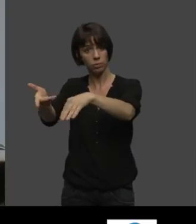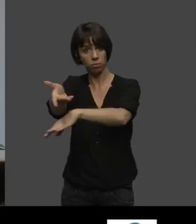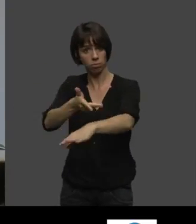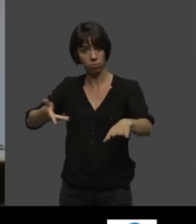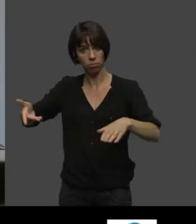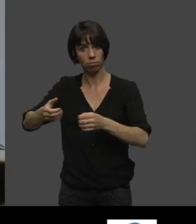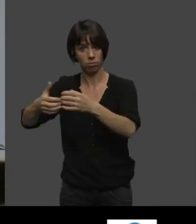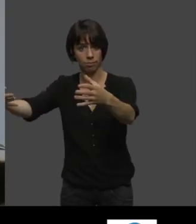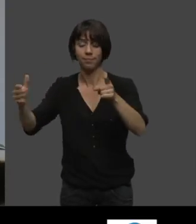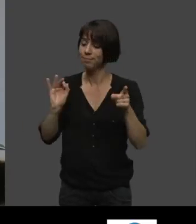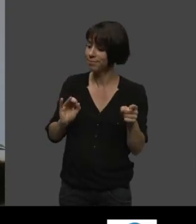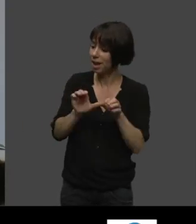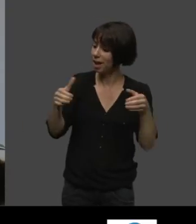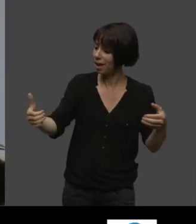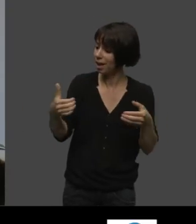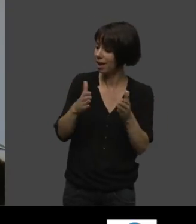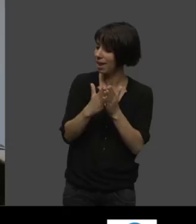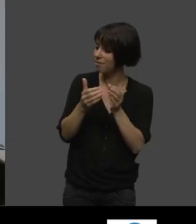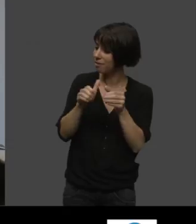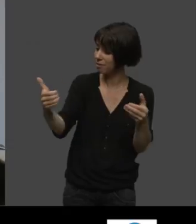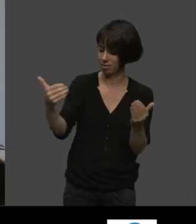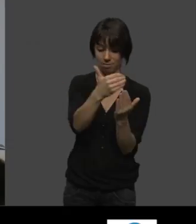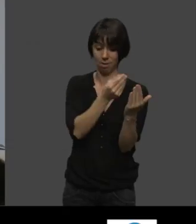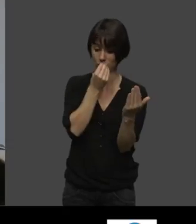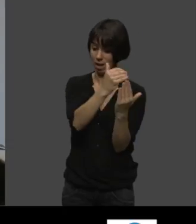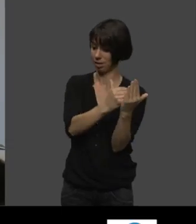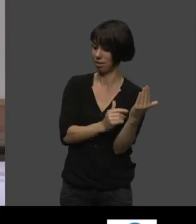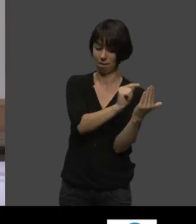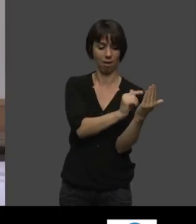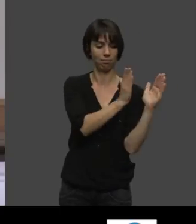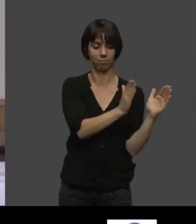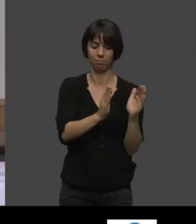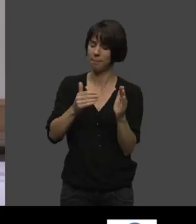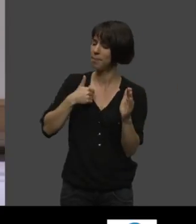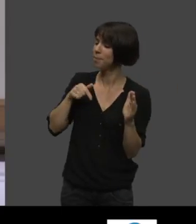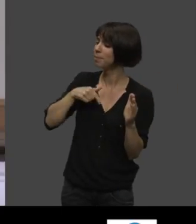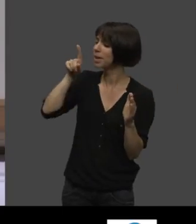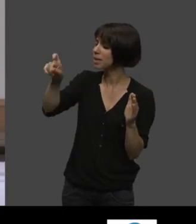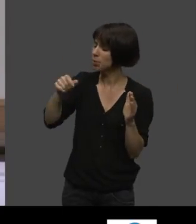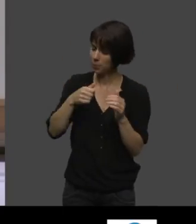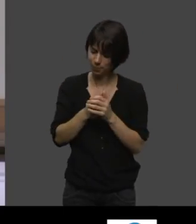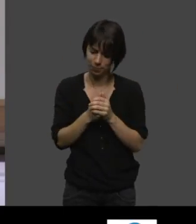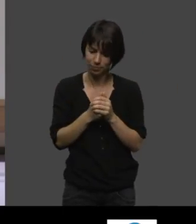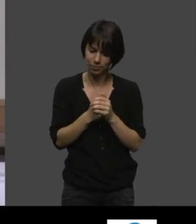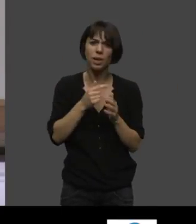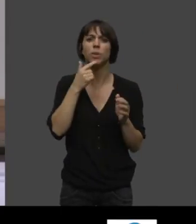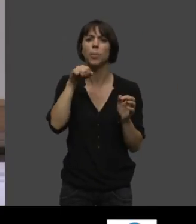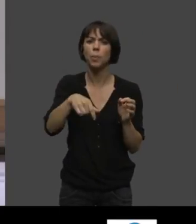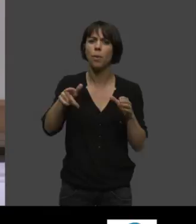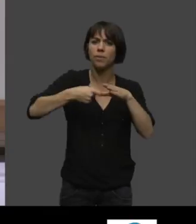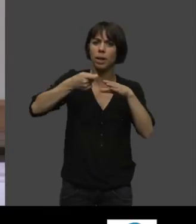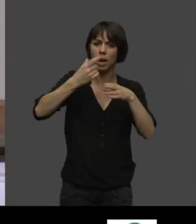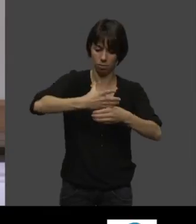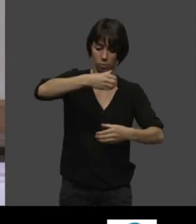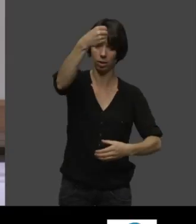recettes dans le livre. Oui. Et je me demandais, parce que les recettes, donc, on peut faire une bouteille de 75 cl avec